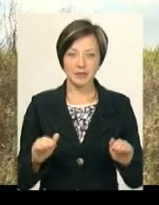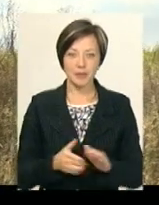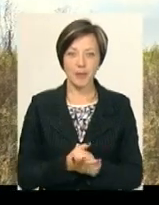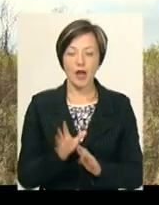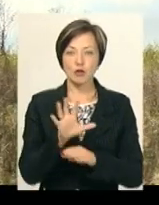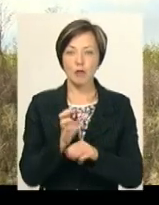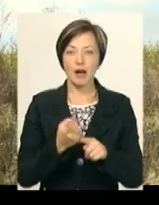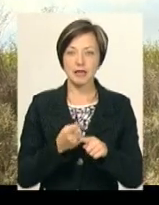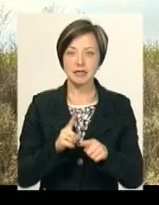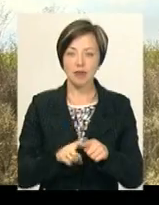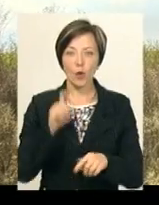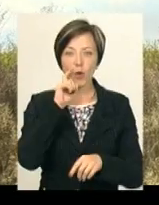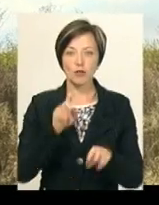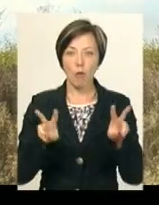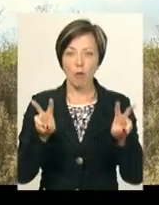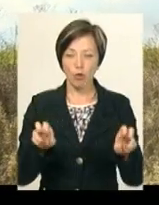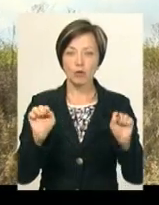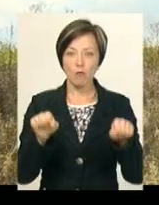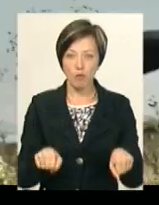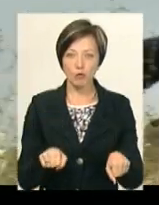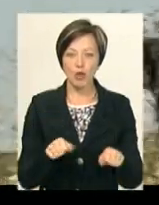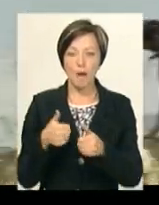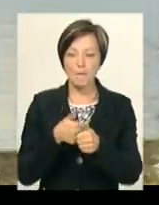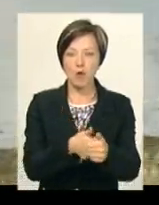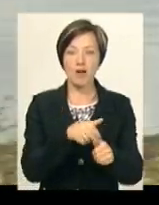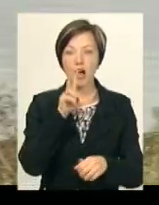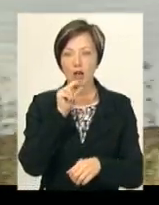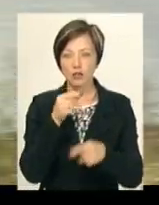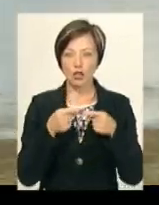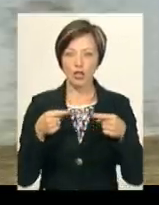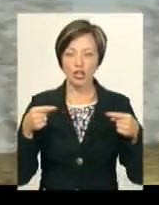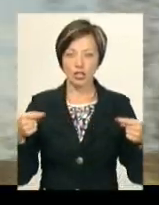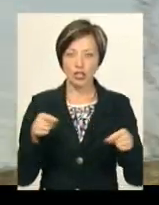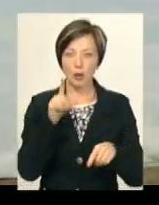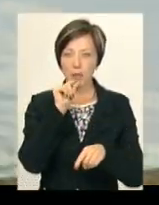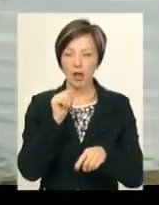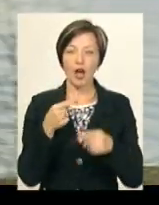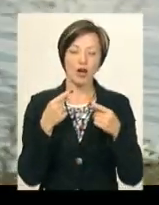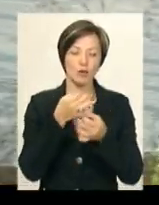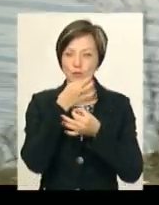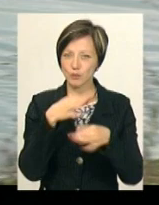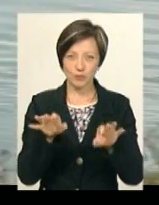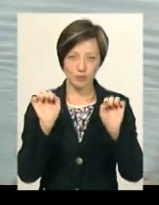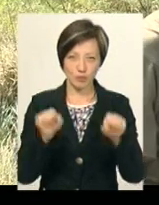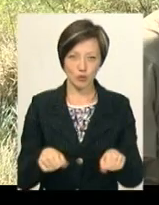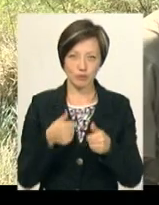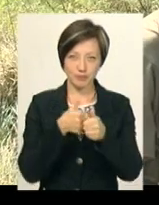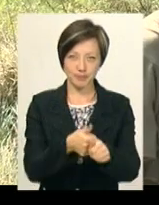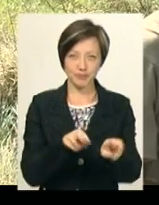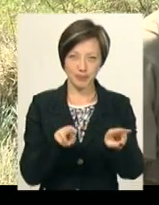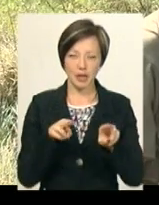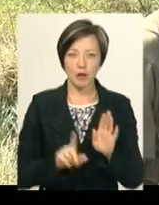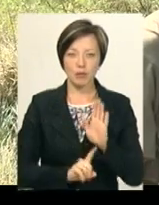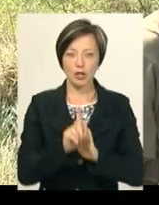Собаки цієї української породи можуть полювати не тільки на качок чи інших пернатих. Вони універсальні, каже їхній господар. Це